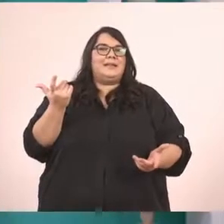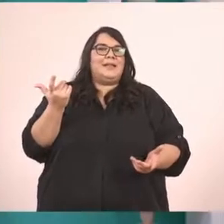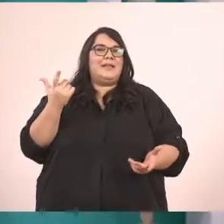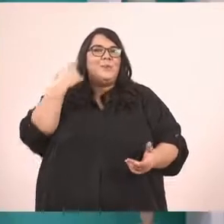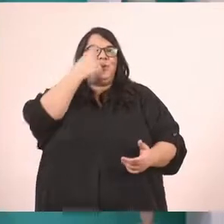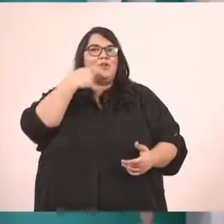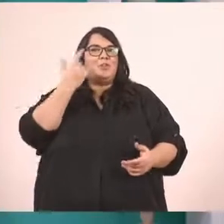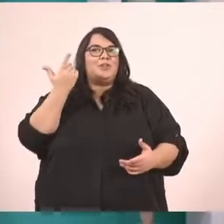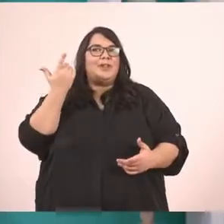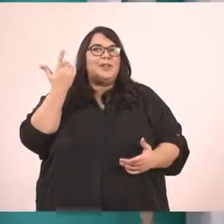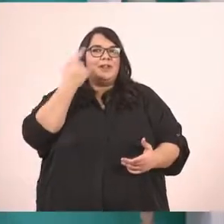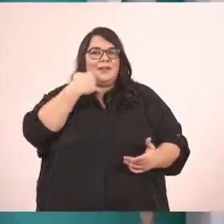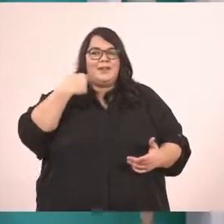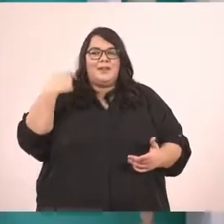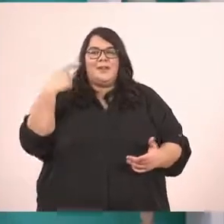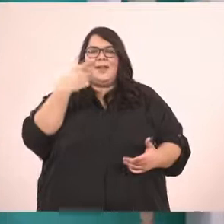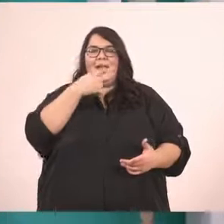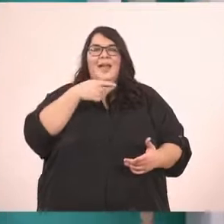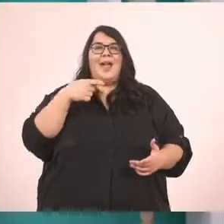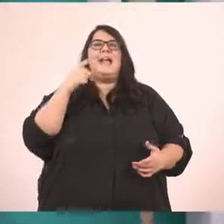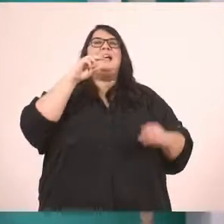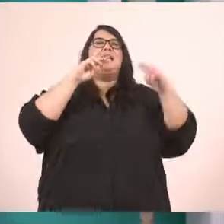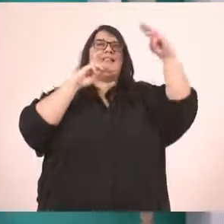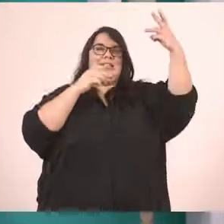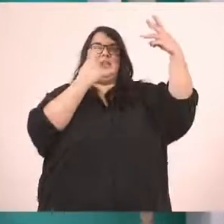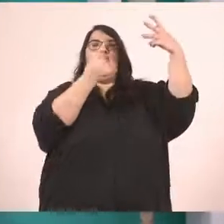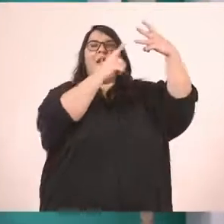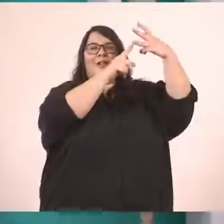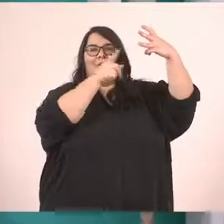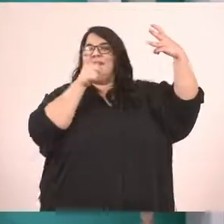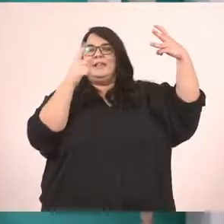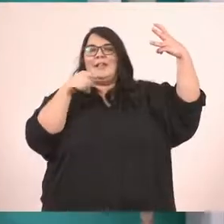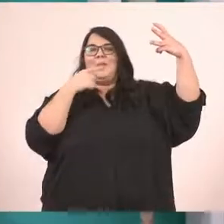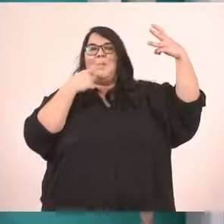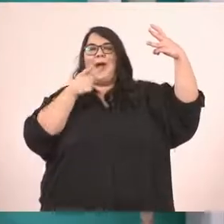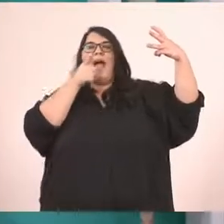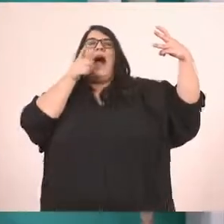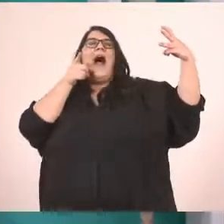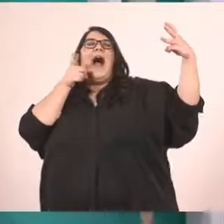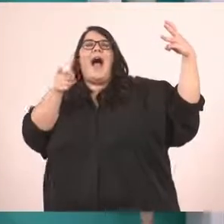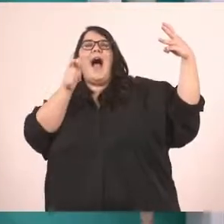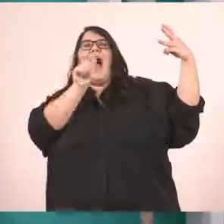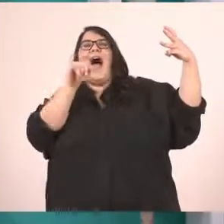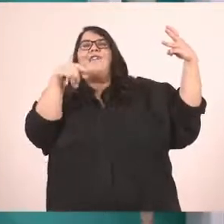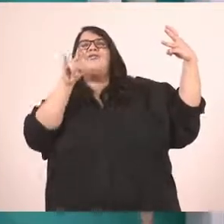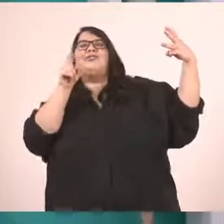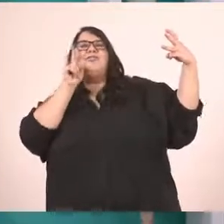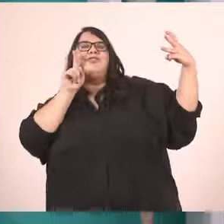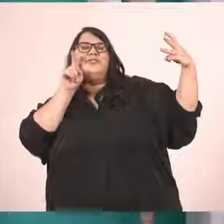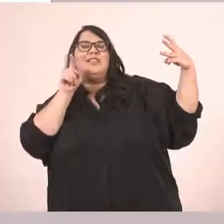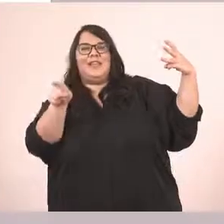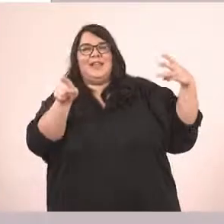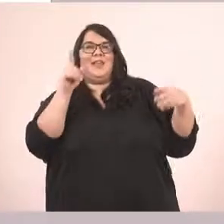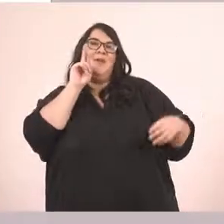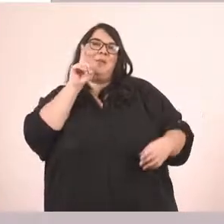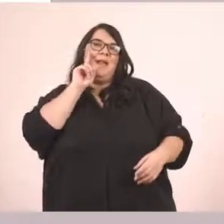χρησιμοποιήσουμε. Θα χρησιμοποιήσουμε το τρίτο ενικό πρόσωπο. Τι θα πούμε. Θα πούμε αυτή η κοπέλα. Άρα θα